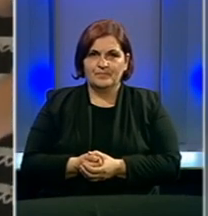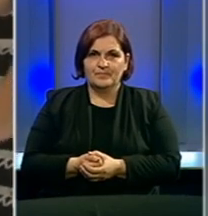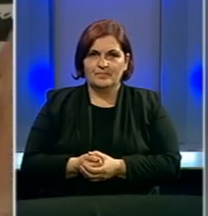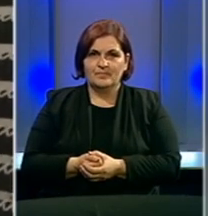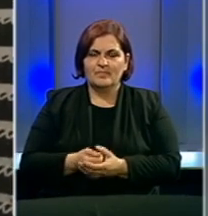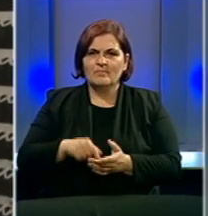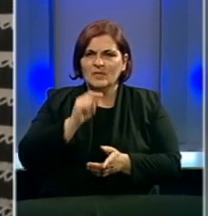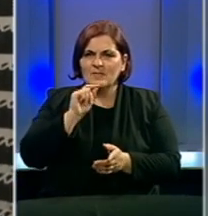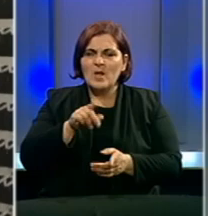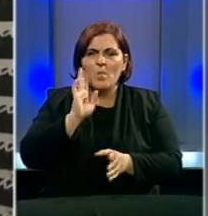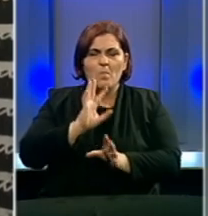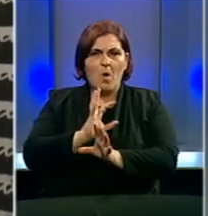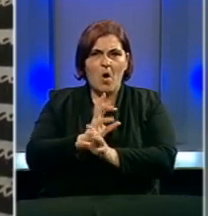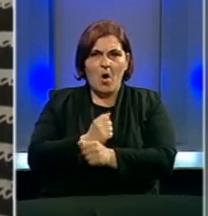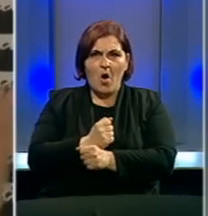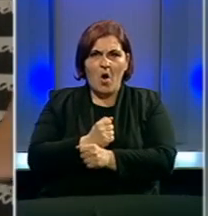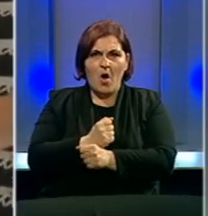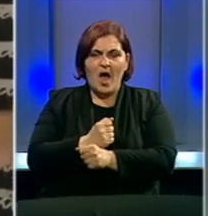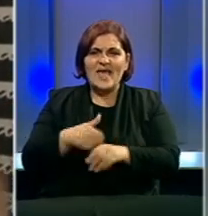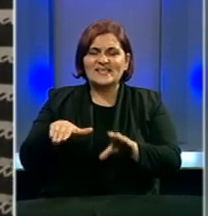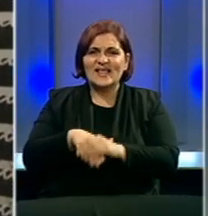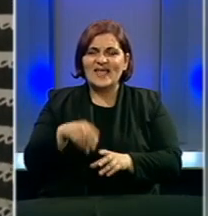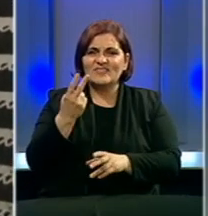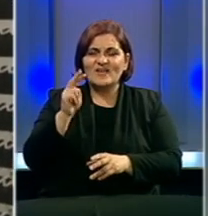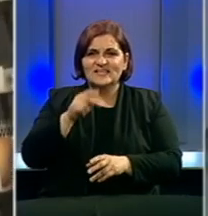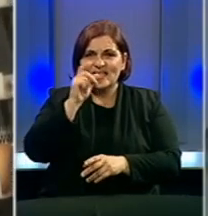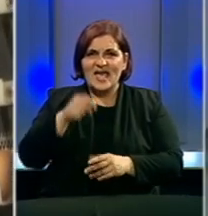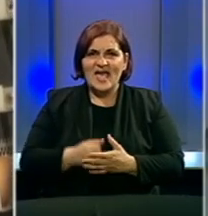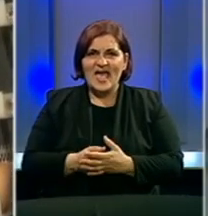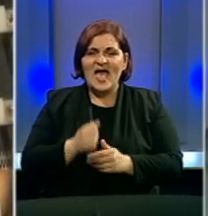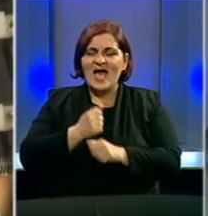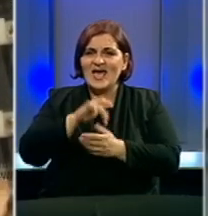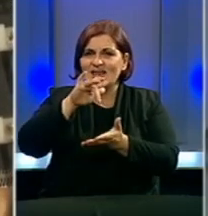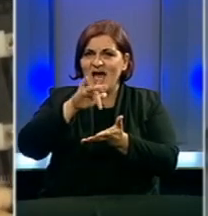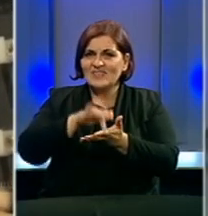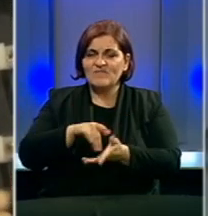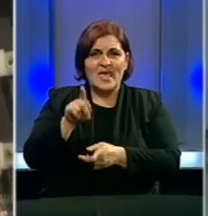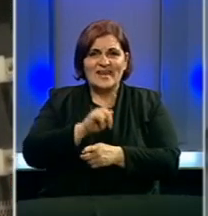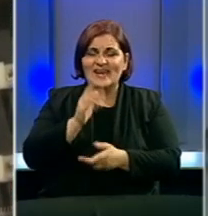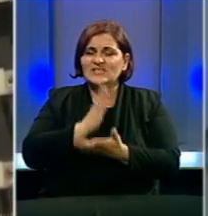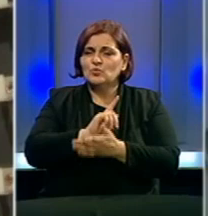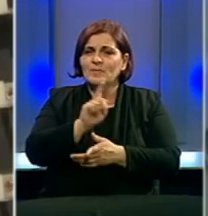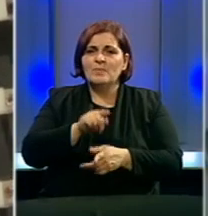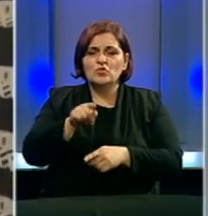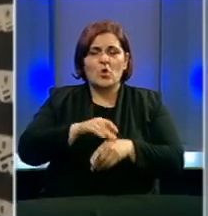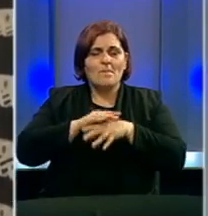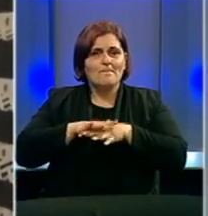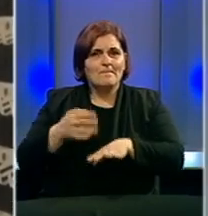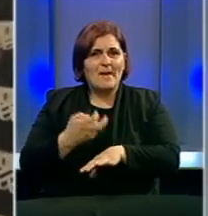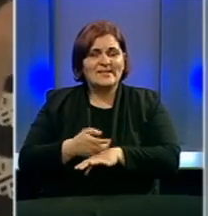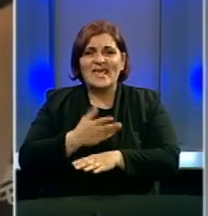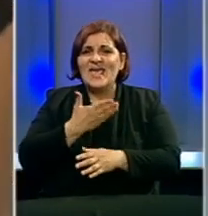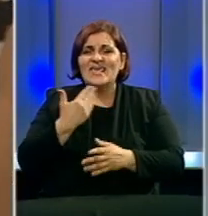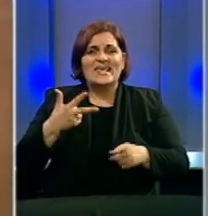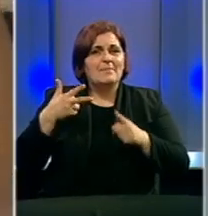Sektor peradarstva u BiH zapošljava 20.000 ljudi. Radna mjesta u ovom sektoru nisu bila upitna tokom pandemije, jer nije